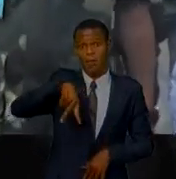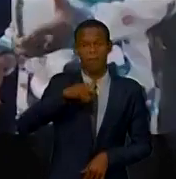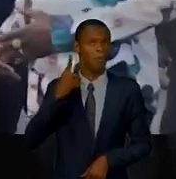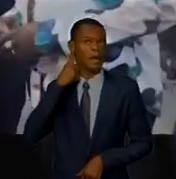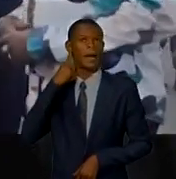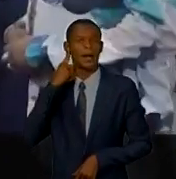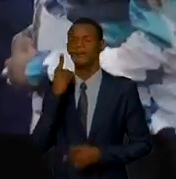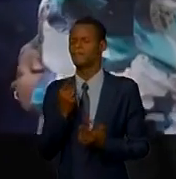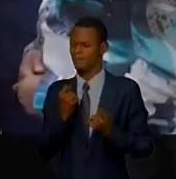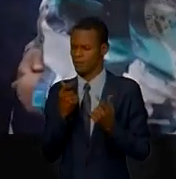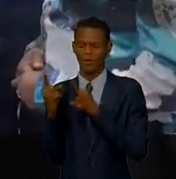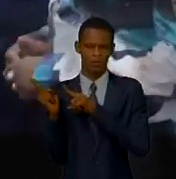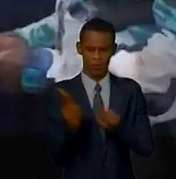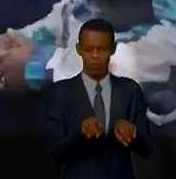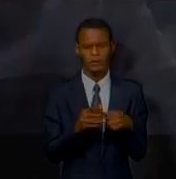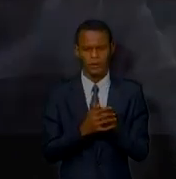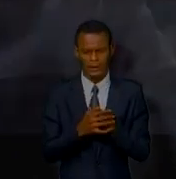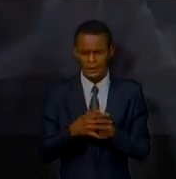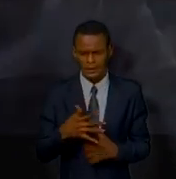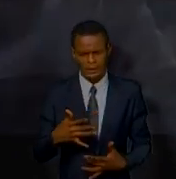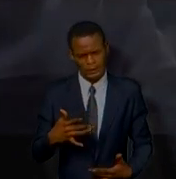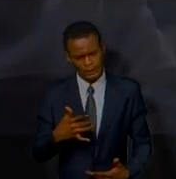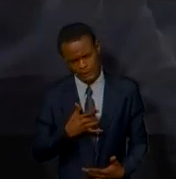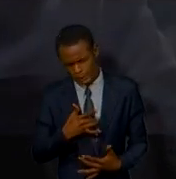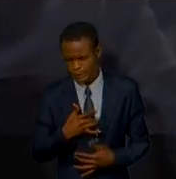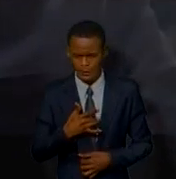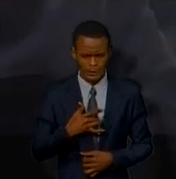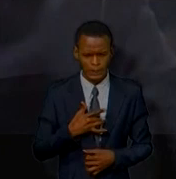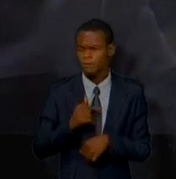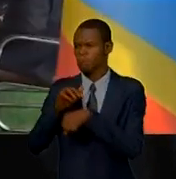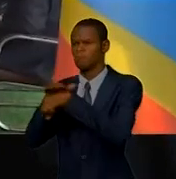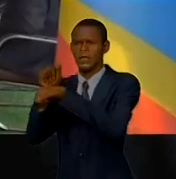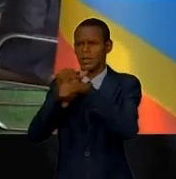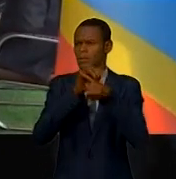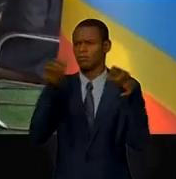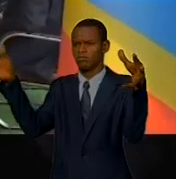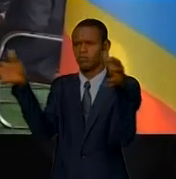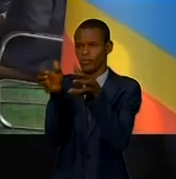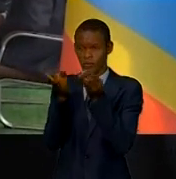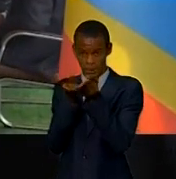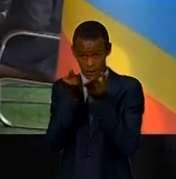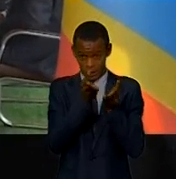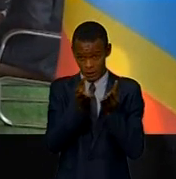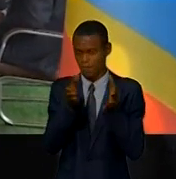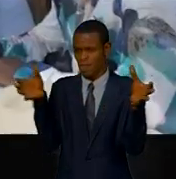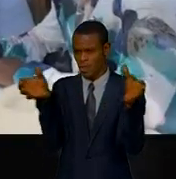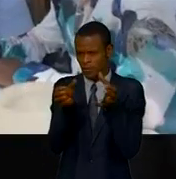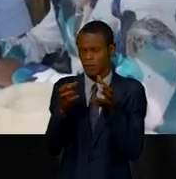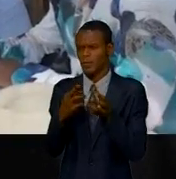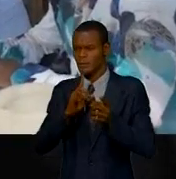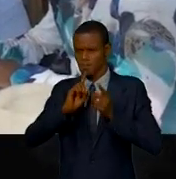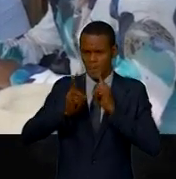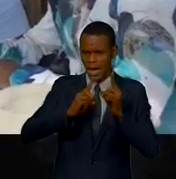affecté, Carly Ndanzukasivita a réuni rapidement les services techniques. C'est là qu'il annonce le bilan de 21